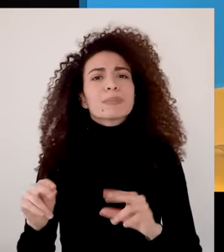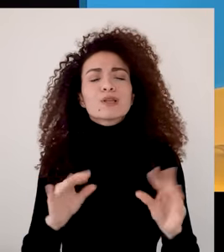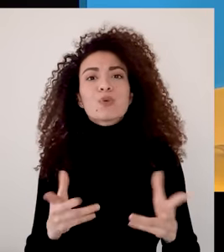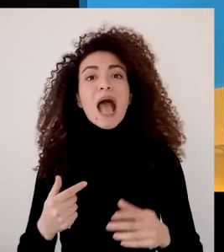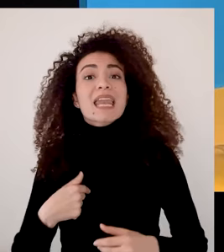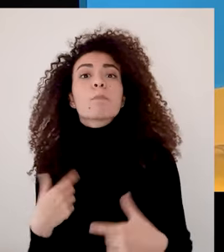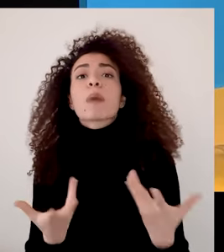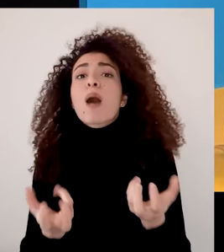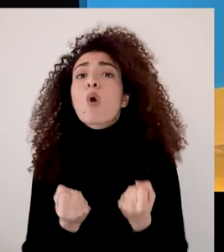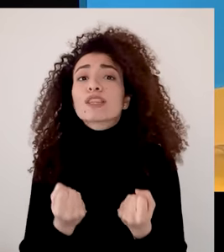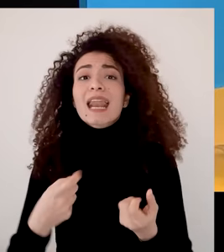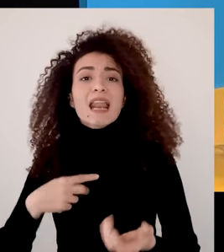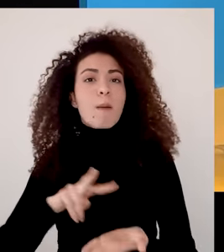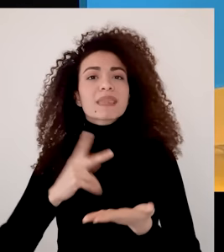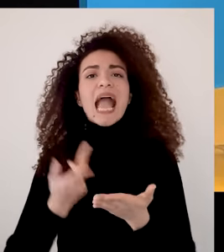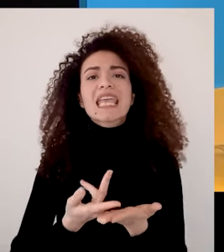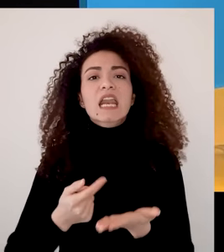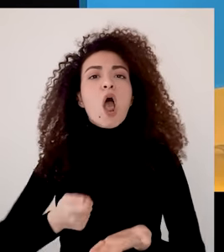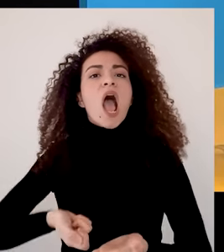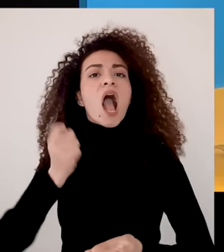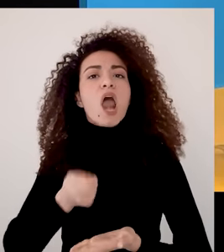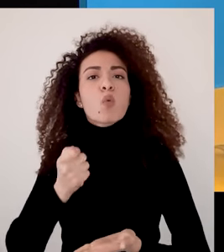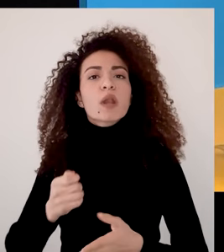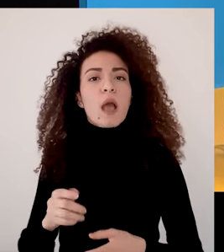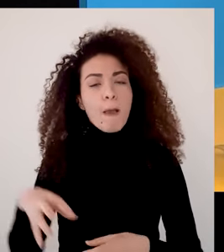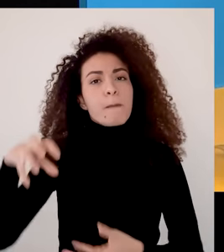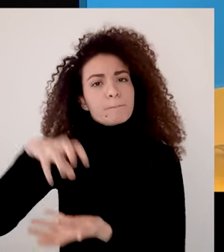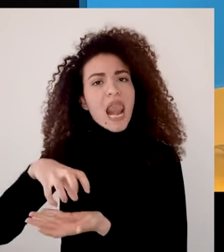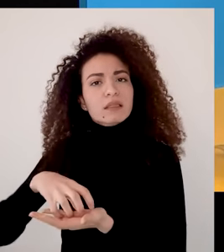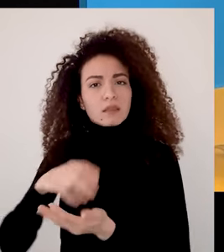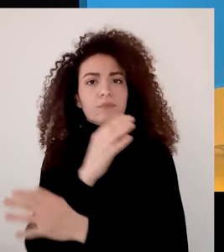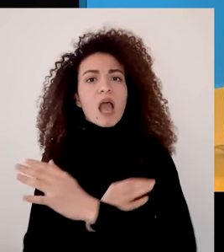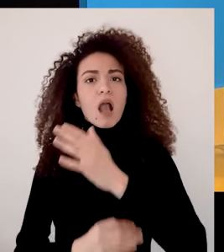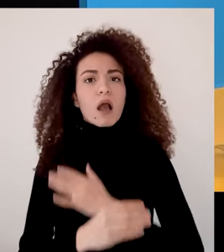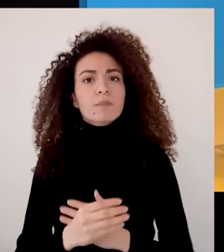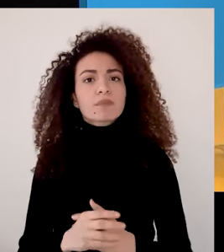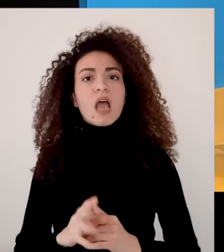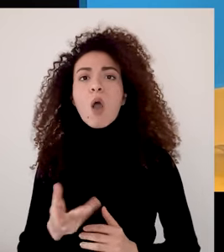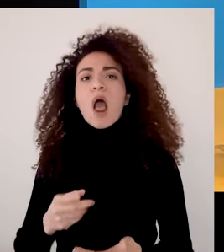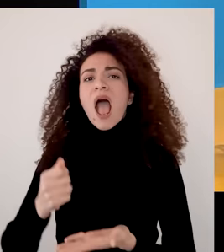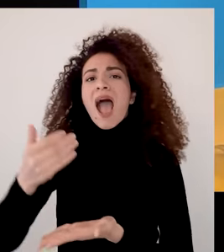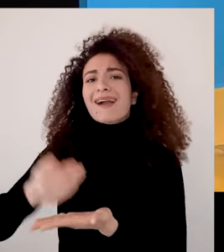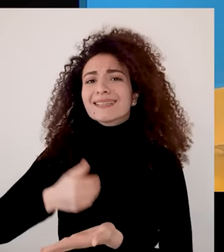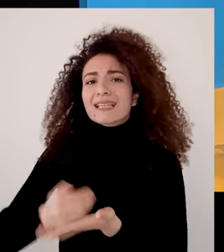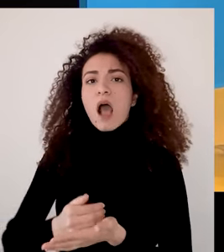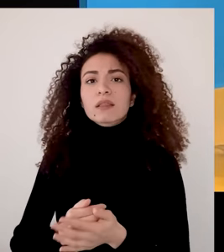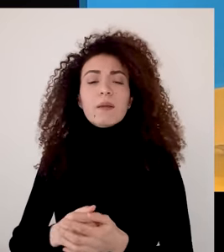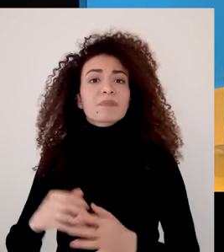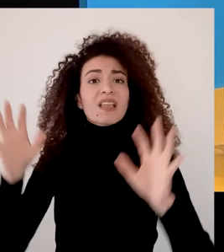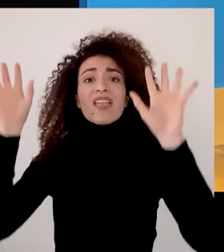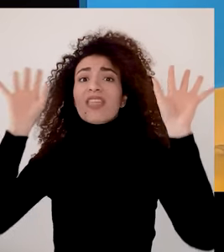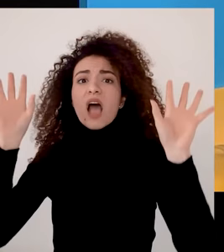بقوانين وسياسات البلد بما يخص الإعاقة أو لا يمكنني التحكم بأمور مثل سياسة،